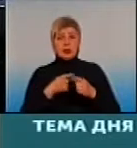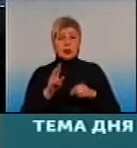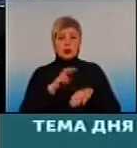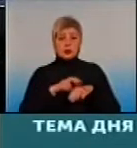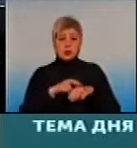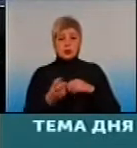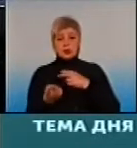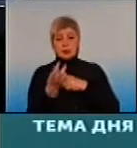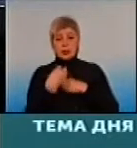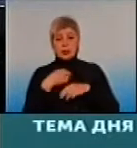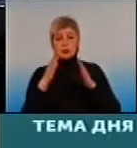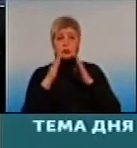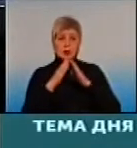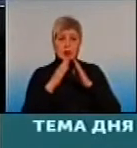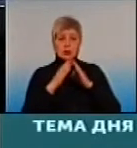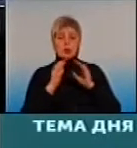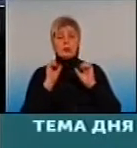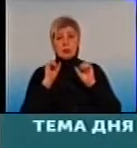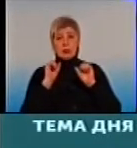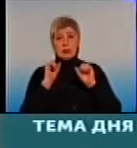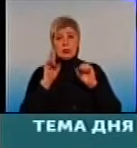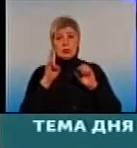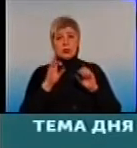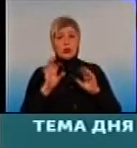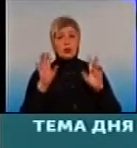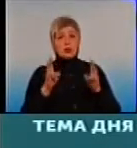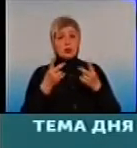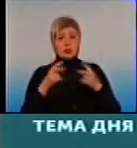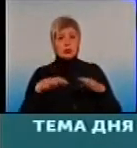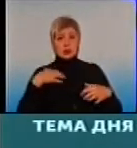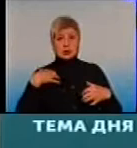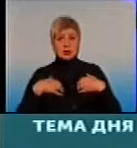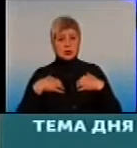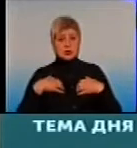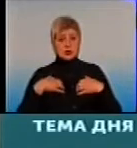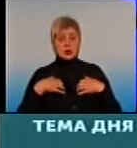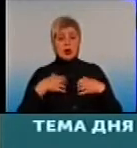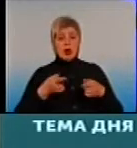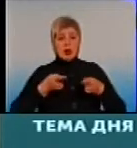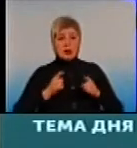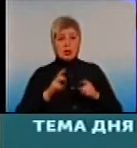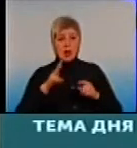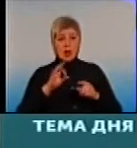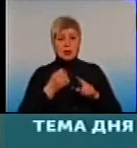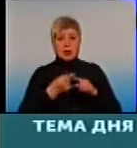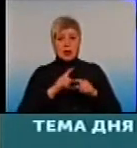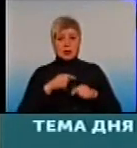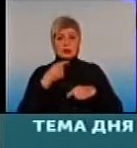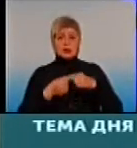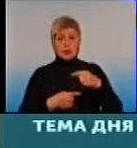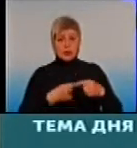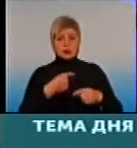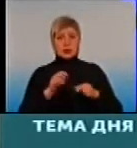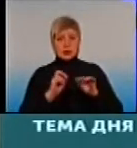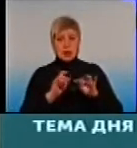Треба звернутись до закона. обратиться, да, но не нужно спешить, потому что реально этот процесс займет достаточно